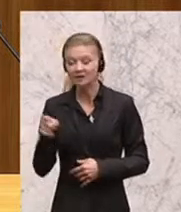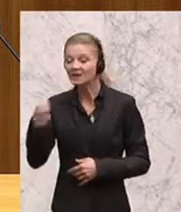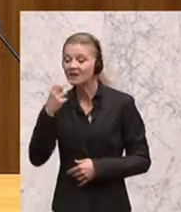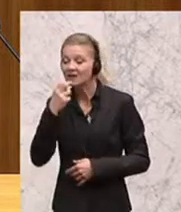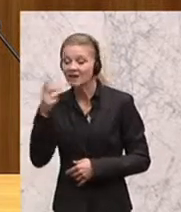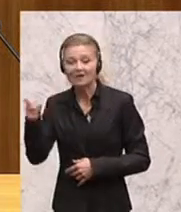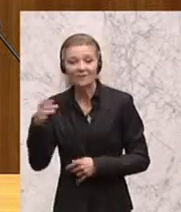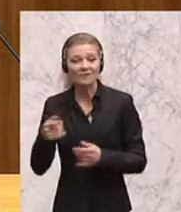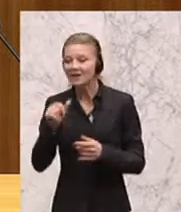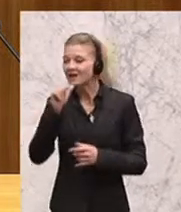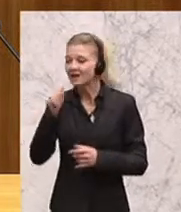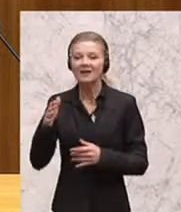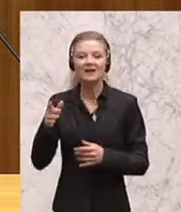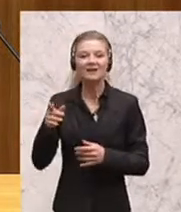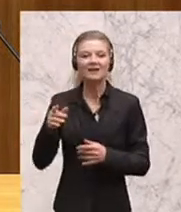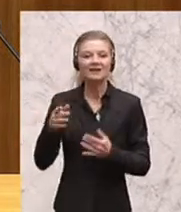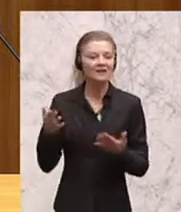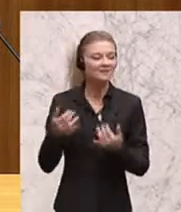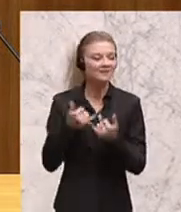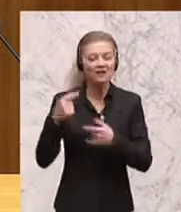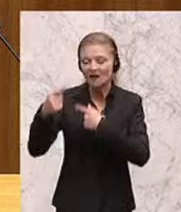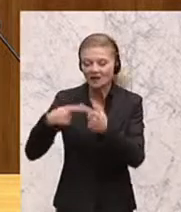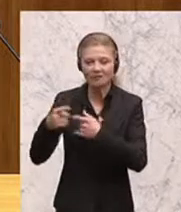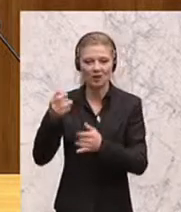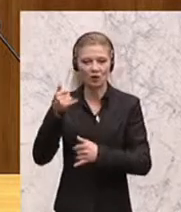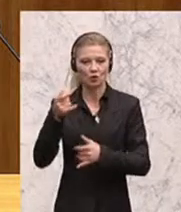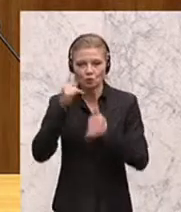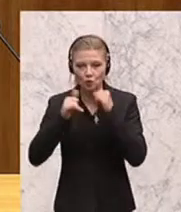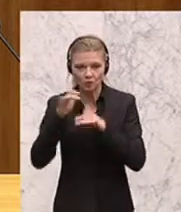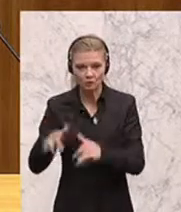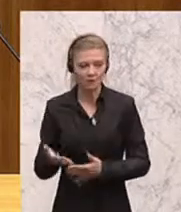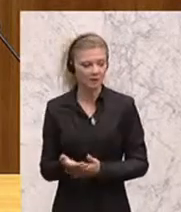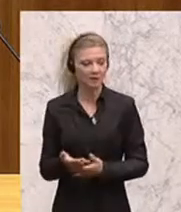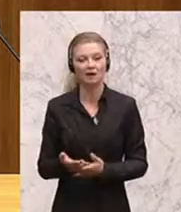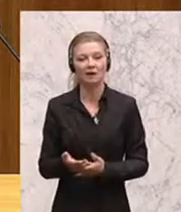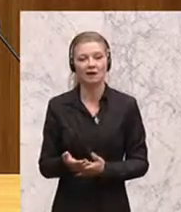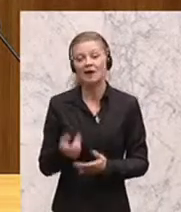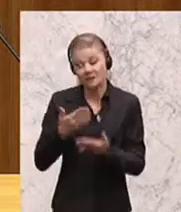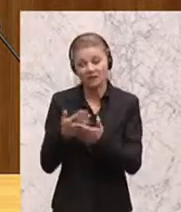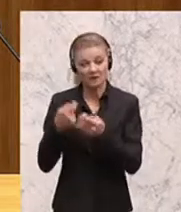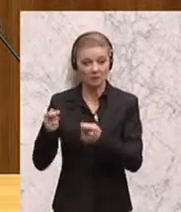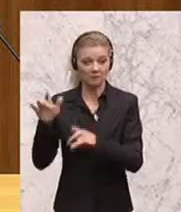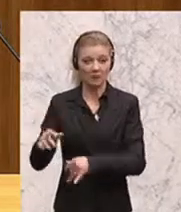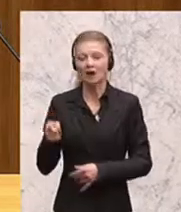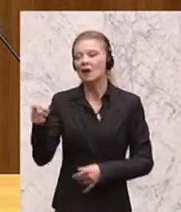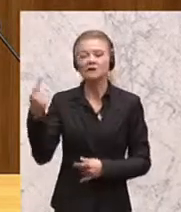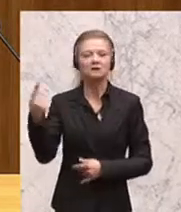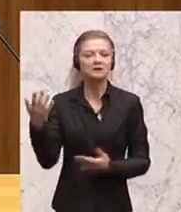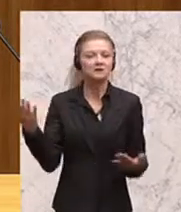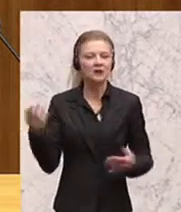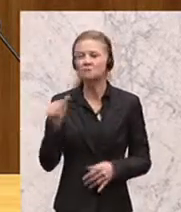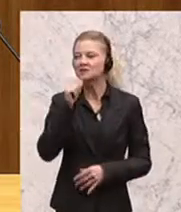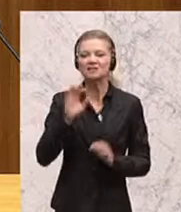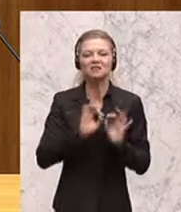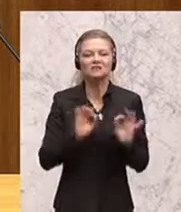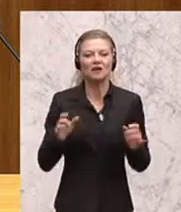des Tourismus gibt. Genau deswegen gibt es das dort. Dass die teilweise unfähig sind und von den vier Polizisten beim Museum,